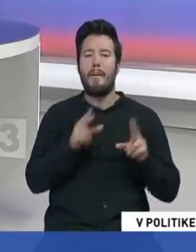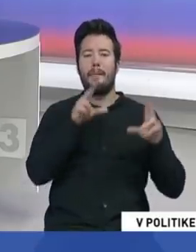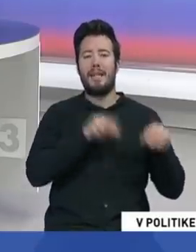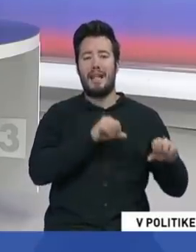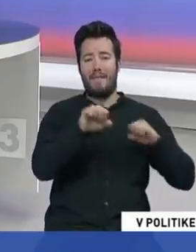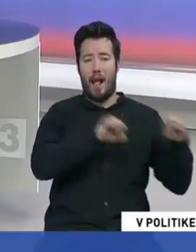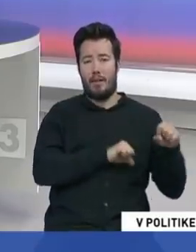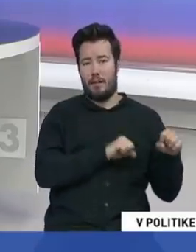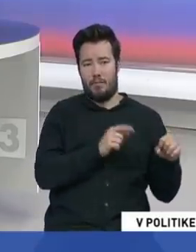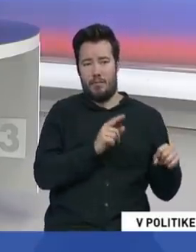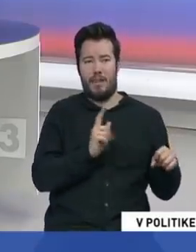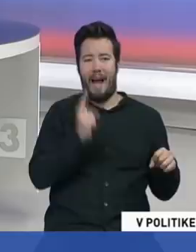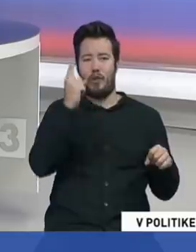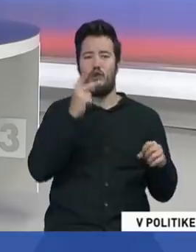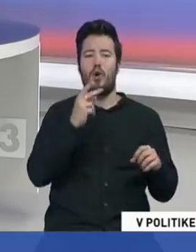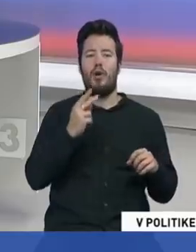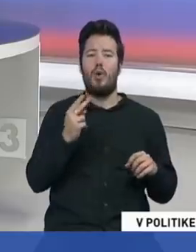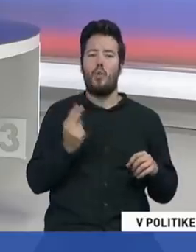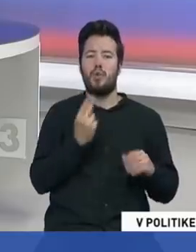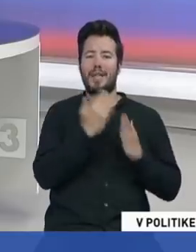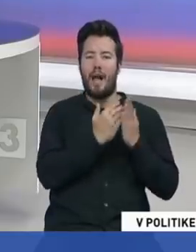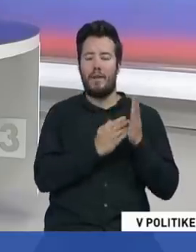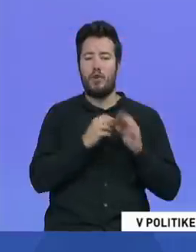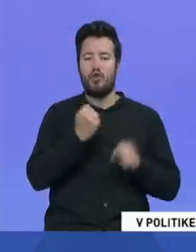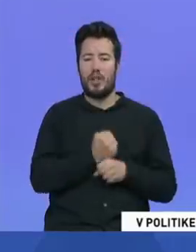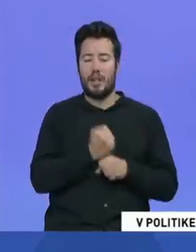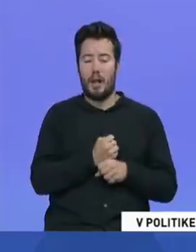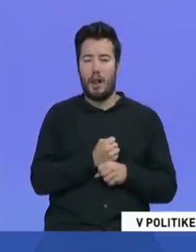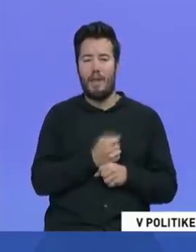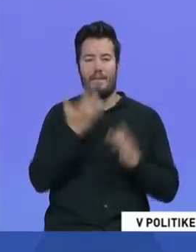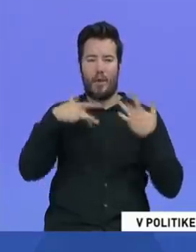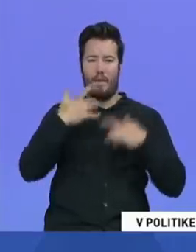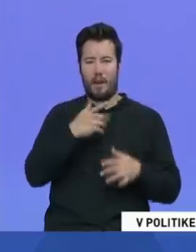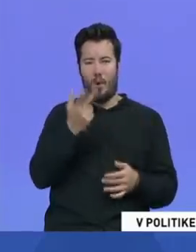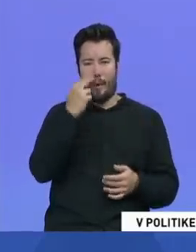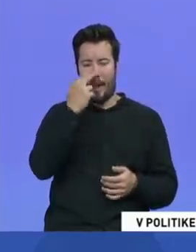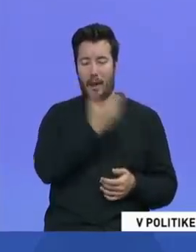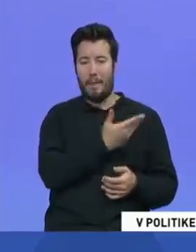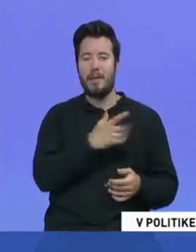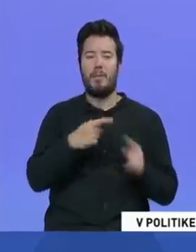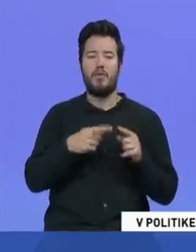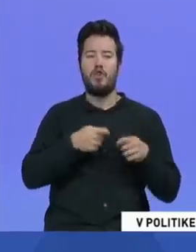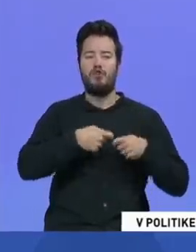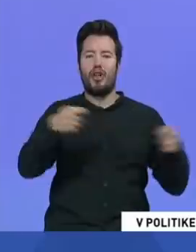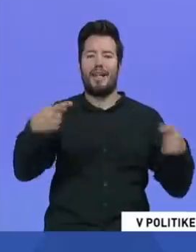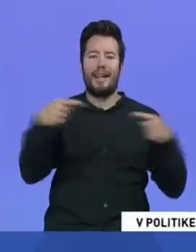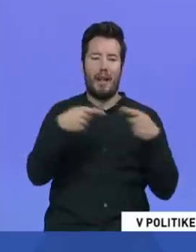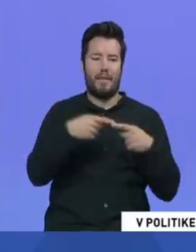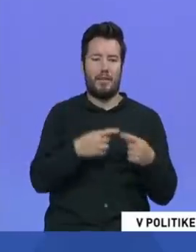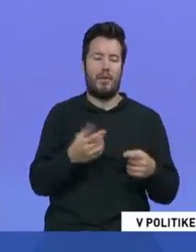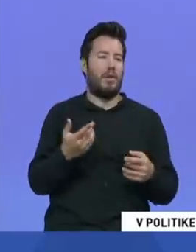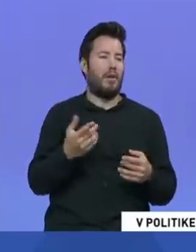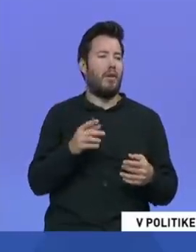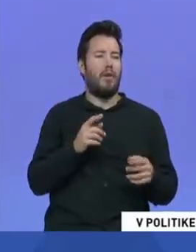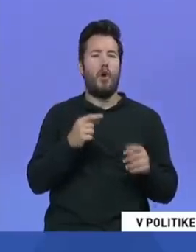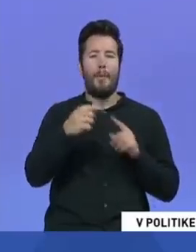zodpovednosť, sa vyhovárali ako malí chlapci a navyše rozoštvávali spoločnosť a šírili nenávist voči opozícii, voči doktorom, voči ľuďom s iným